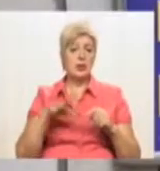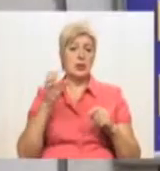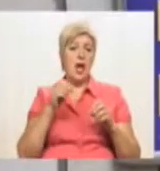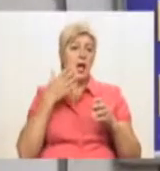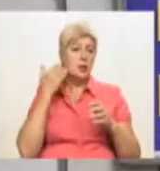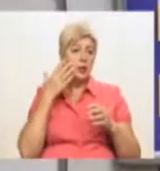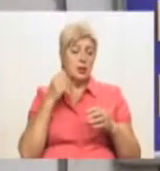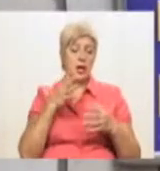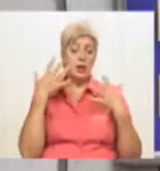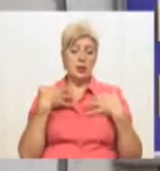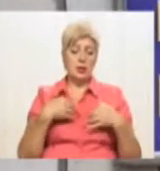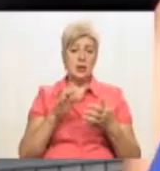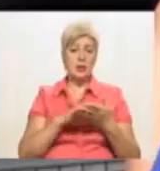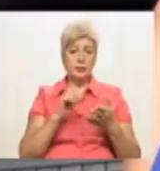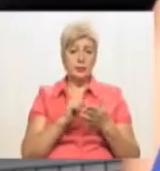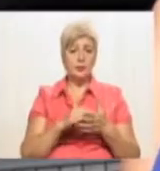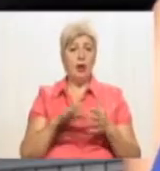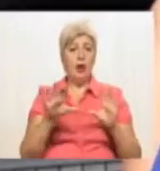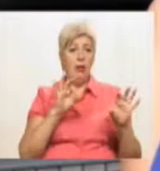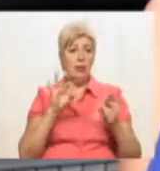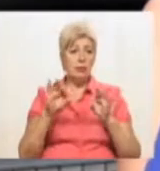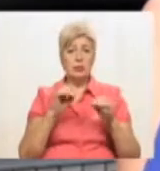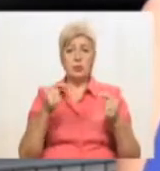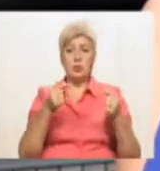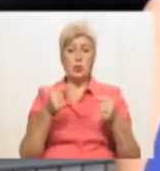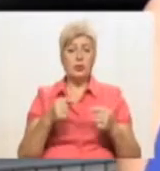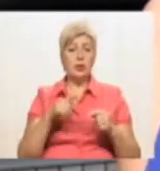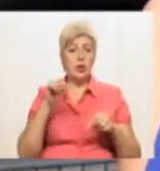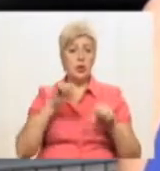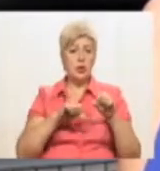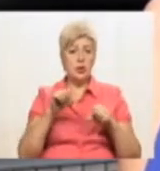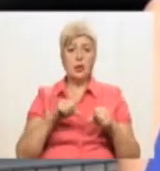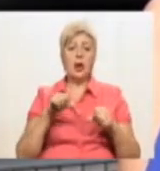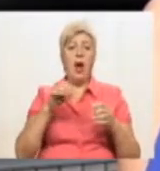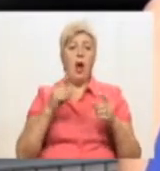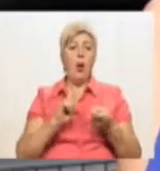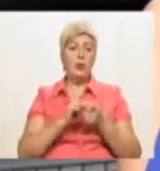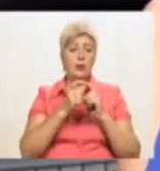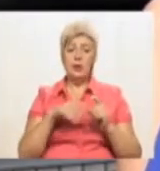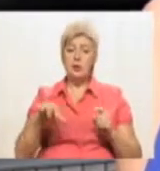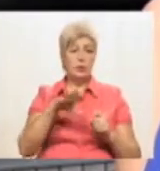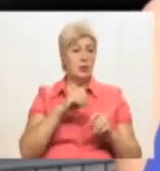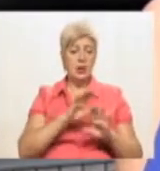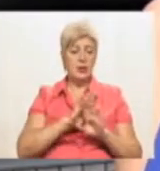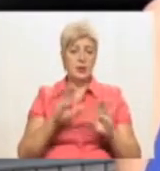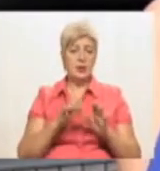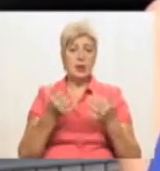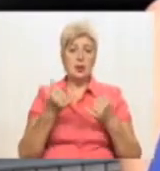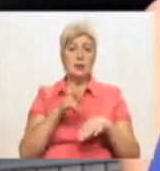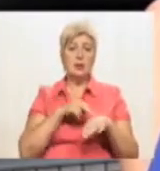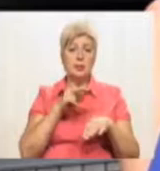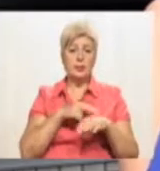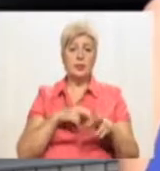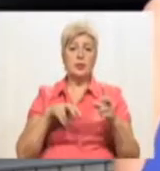телесне ушкодження. Встановлені учасники конфлікту, але ще не зовсім всі. Їх зараз поліція